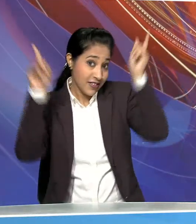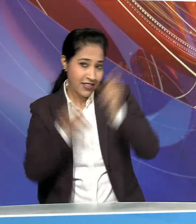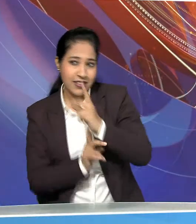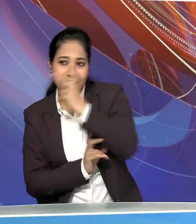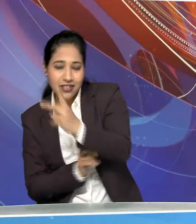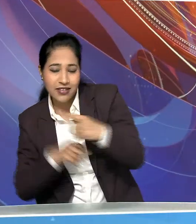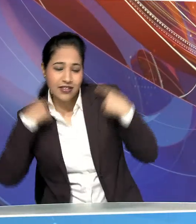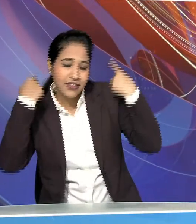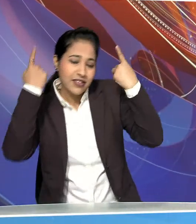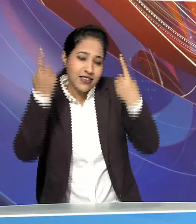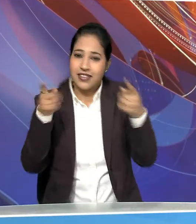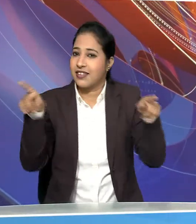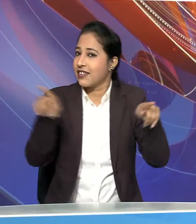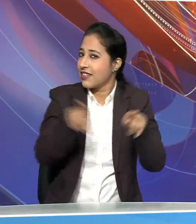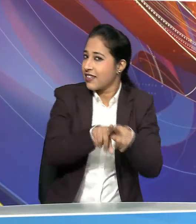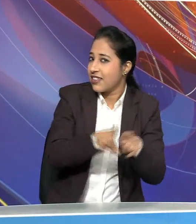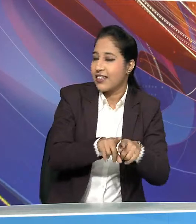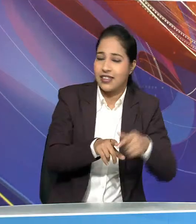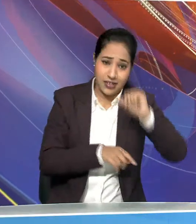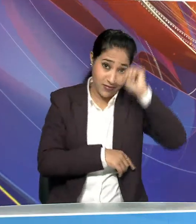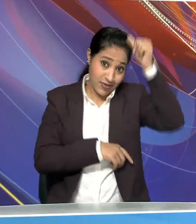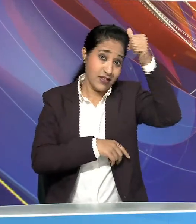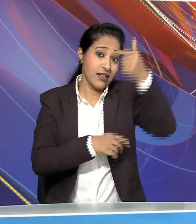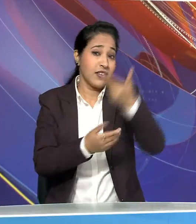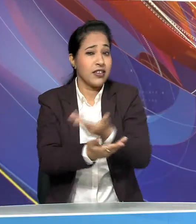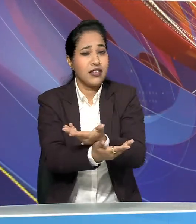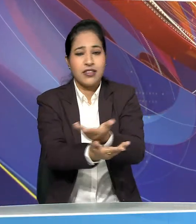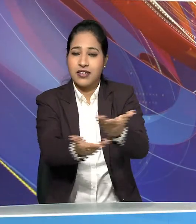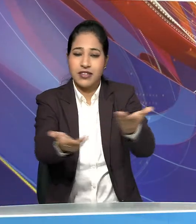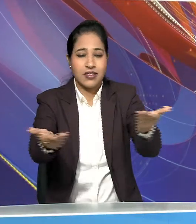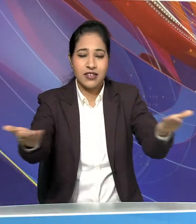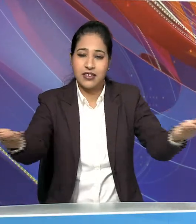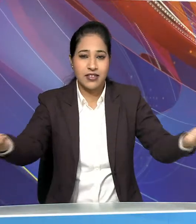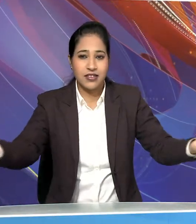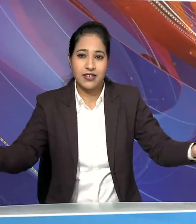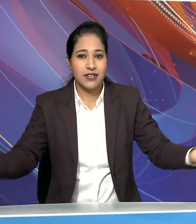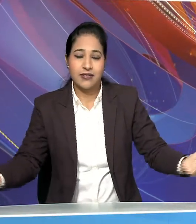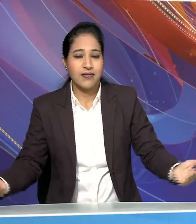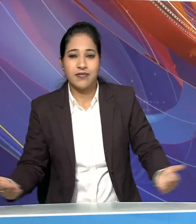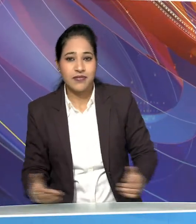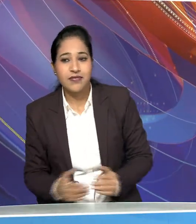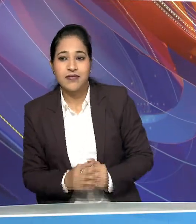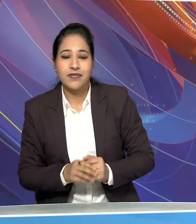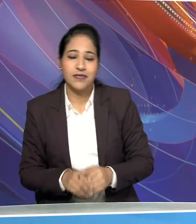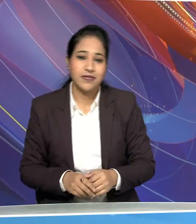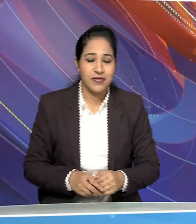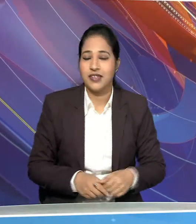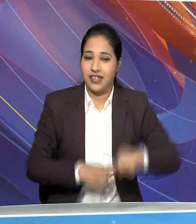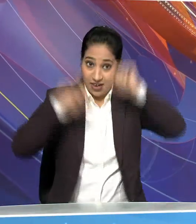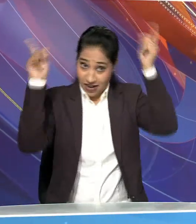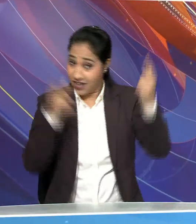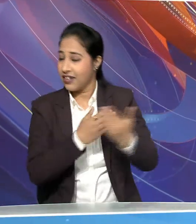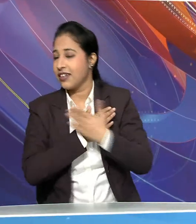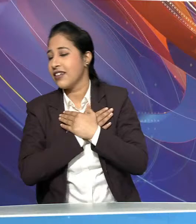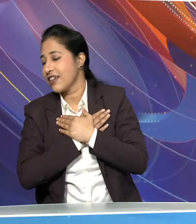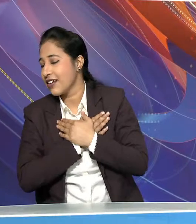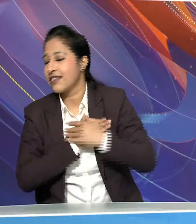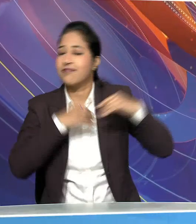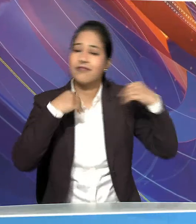एक दुलहन दुलहन के माथे की बिंदिया ये मेरा